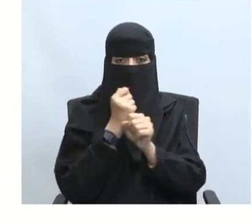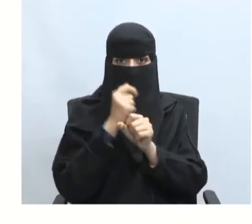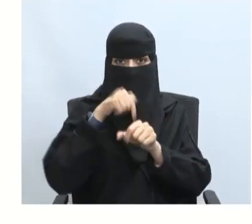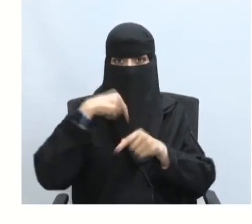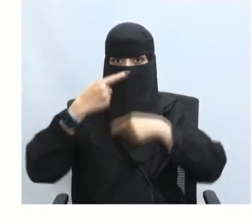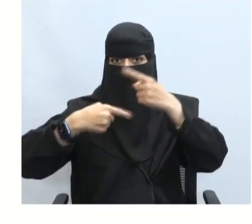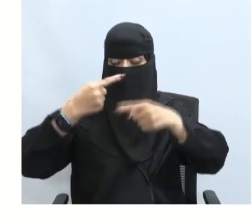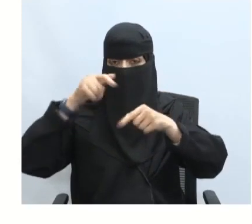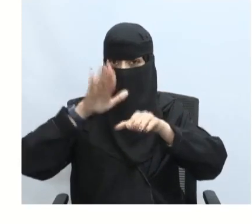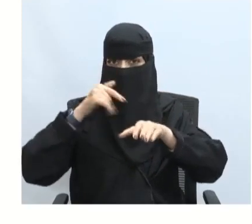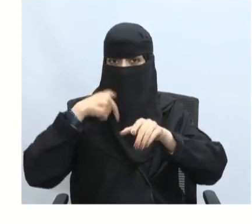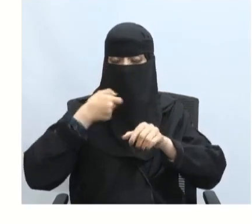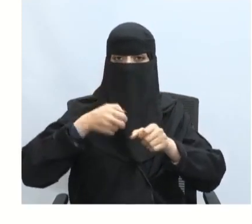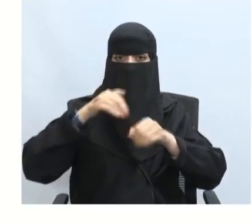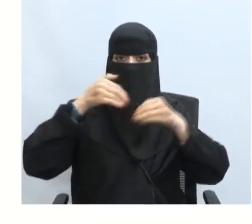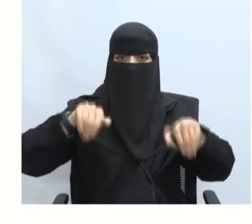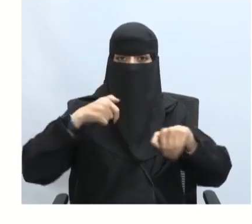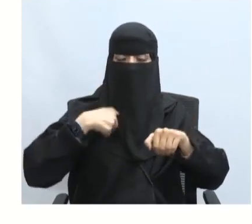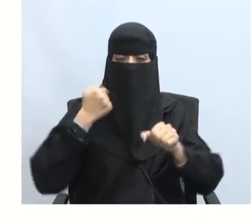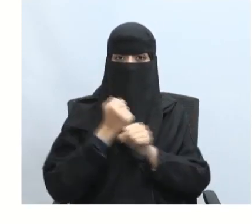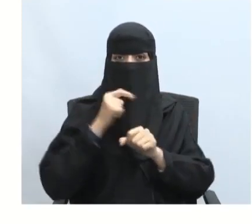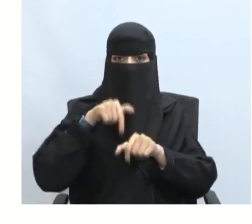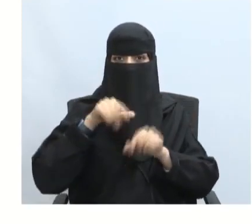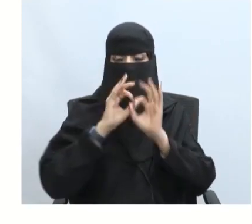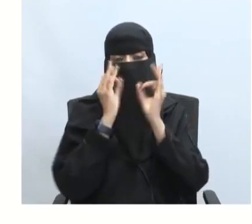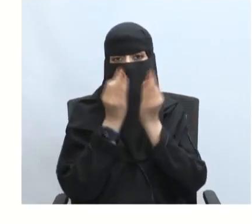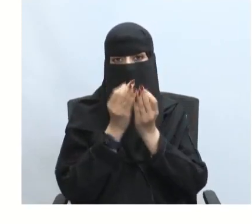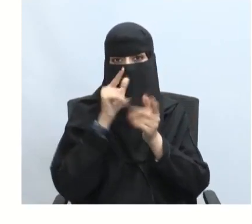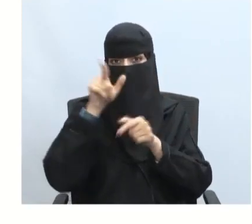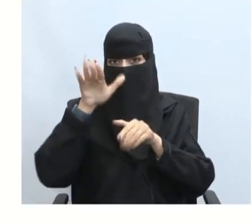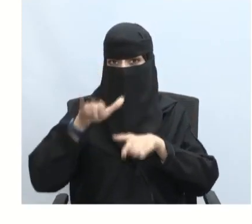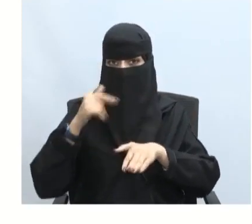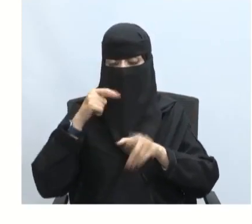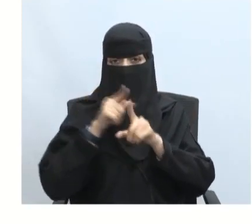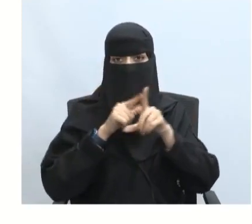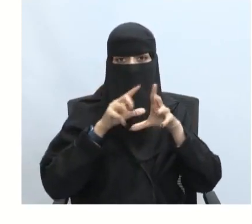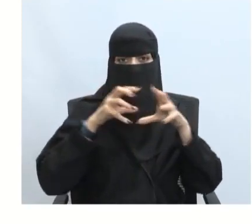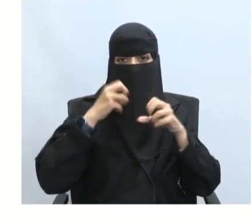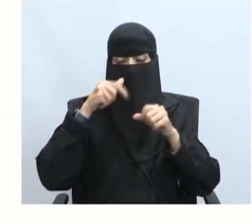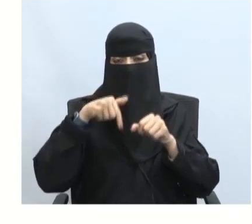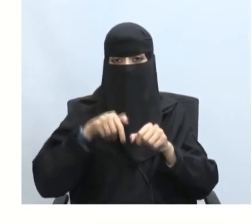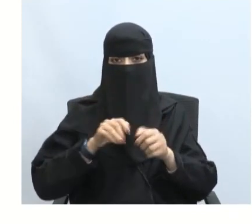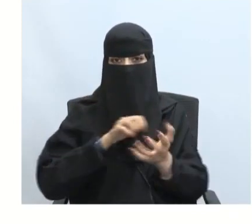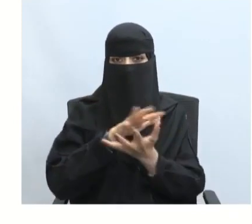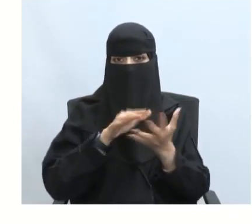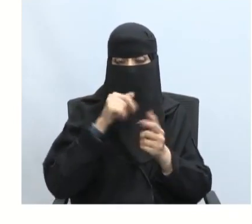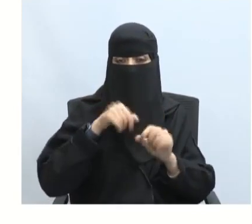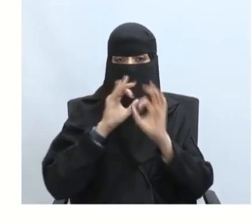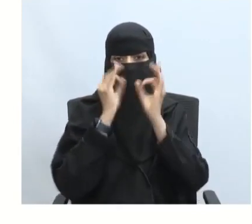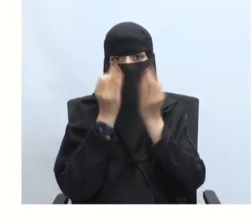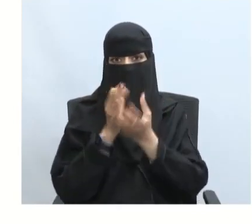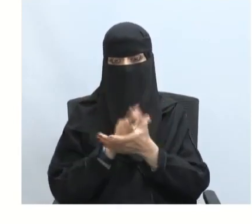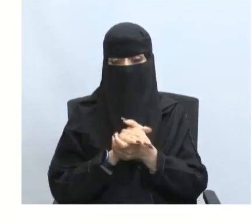وعاداتهم ويعيق أداءهم الاجتماعي هذا هو تعريفنا للأزمة الاجتماعية